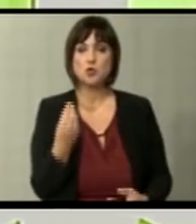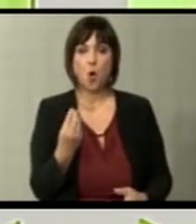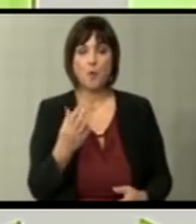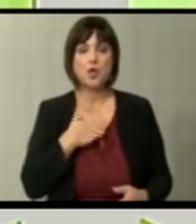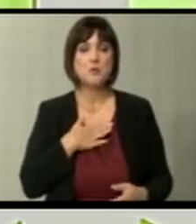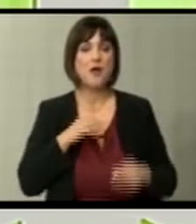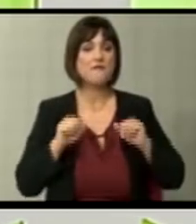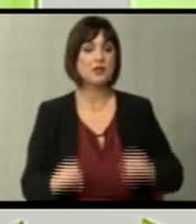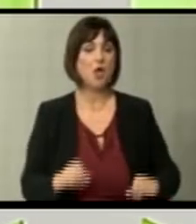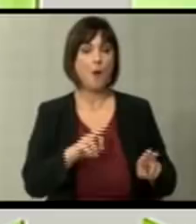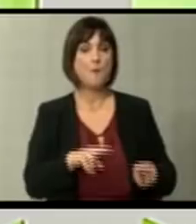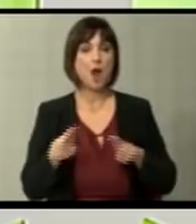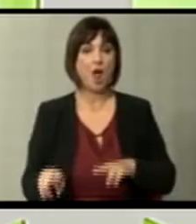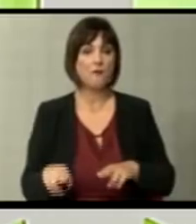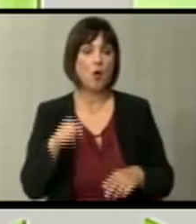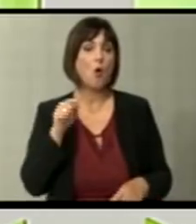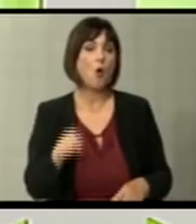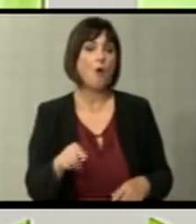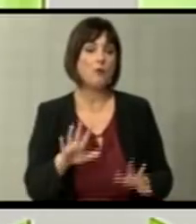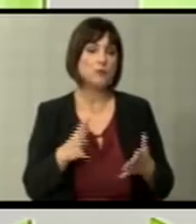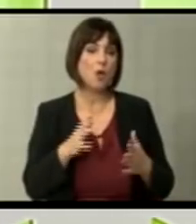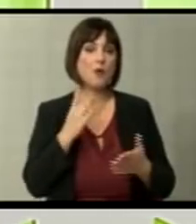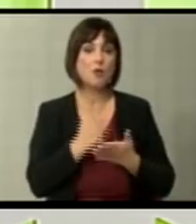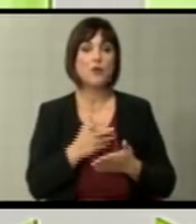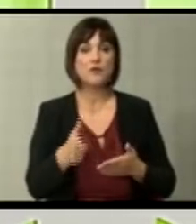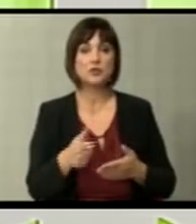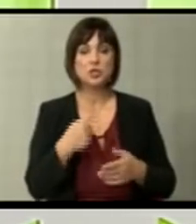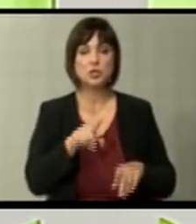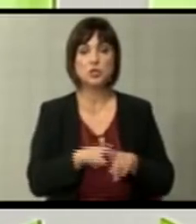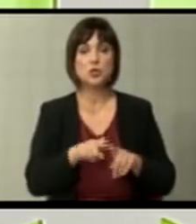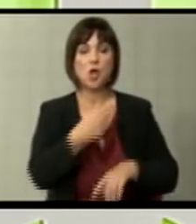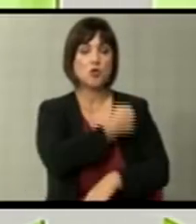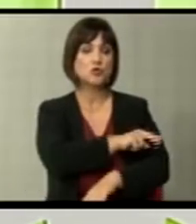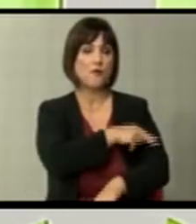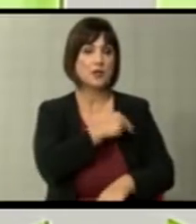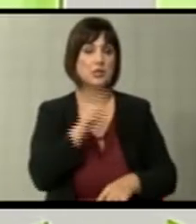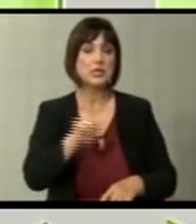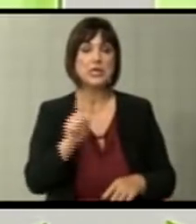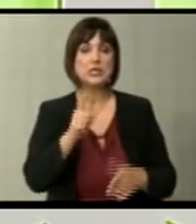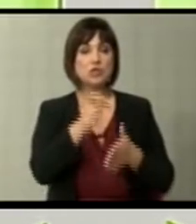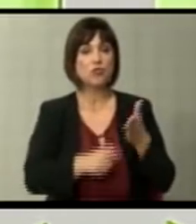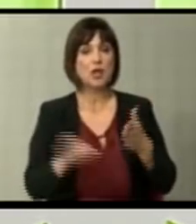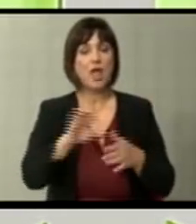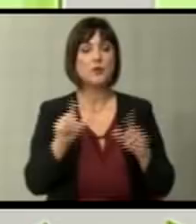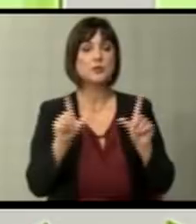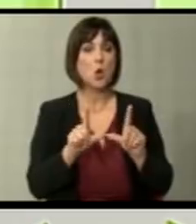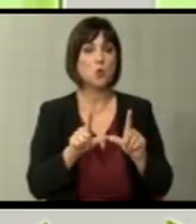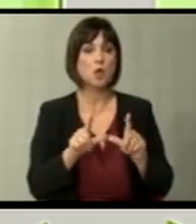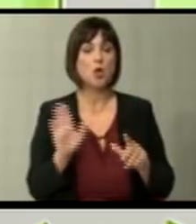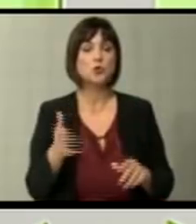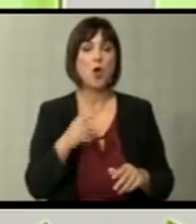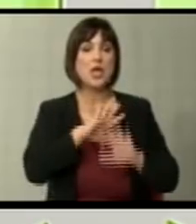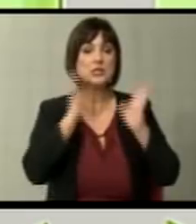имаме владење на право тоа од прилика би извучило како швајцарија тие не се членка на Европската Унија